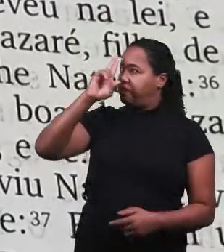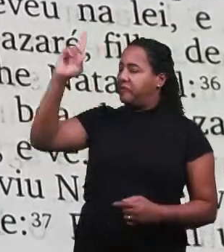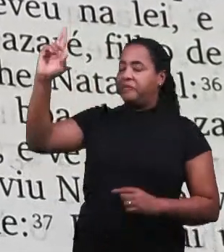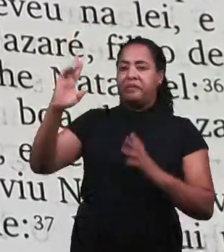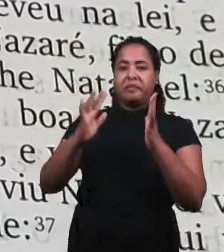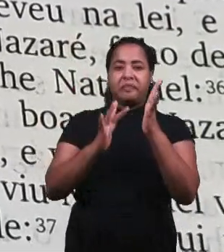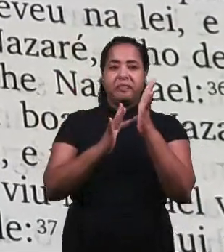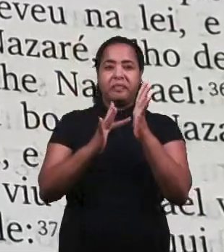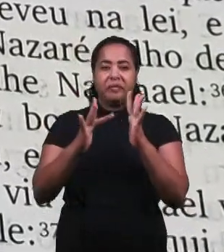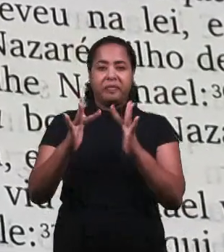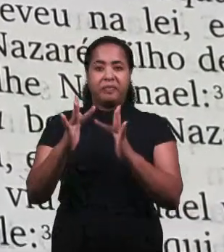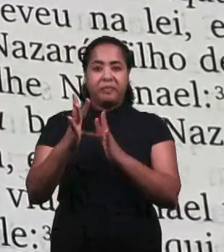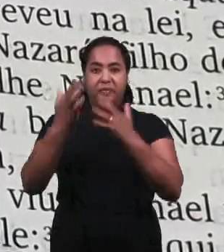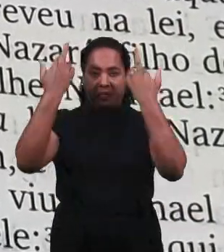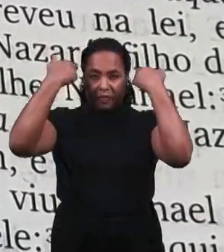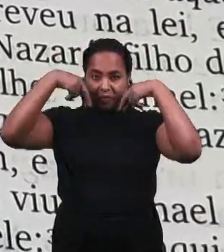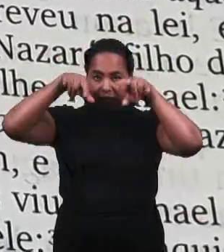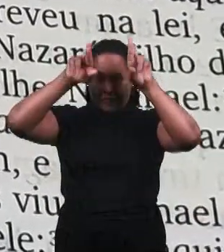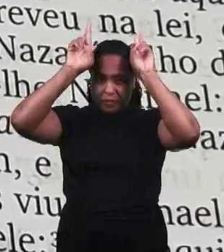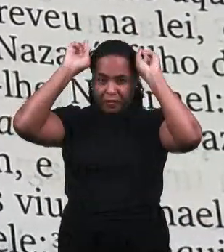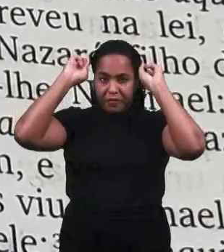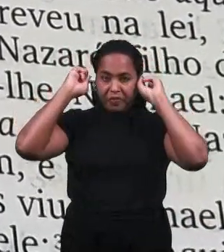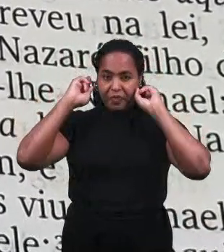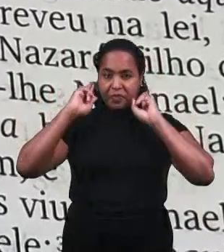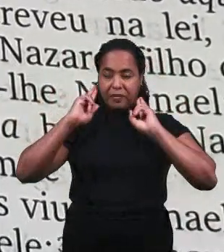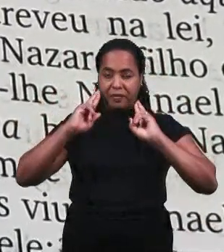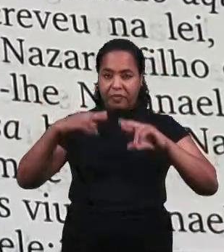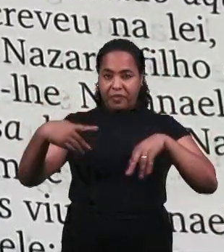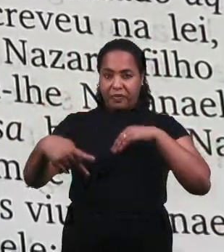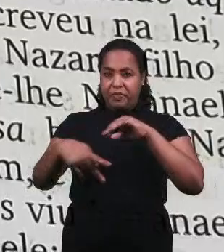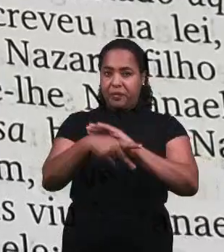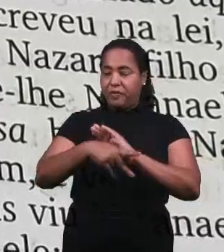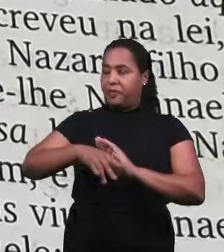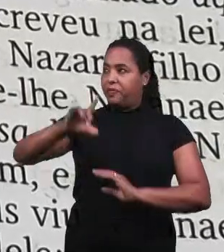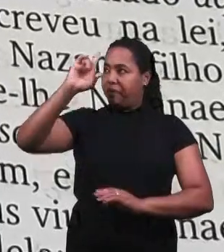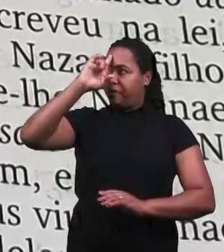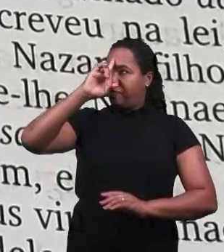Вот Агнец Божий, который берет на себя грех мира.